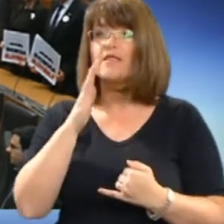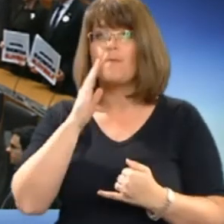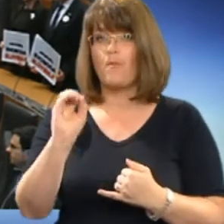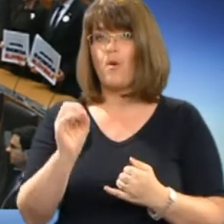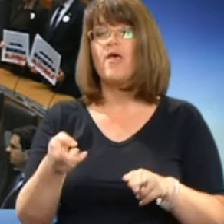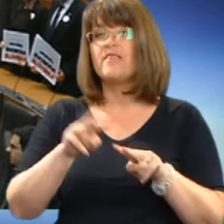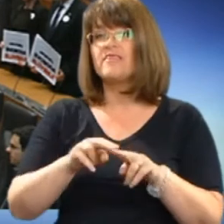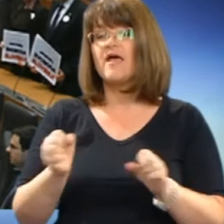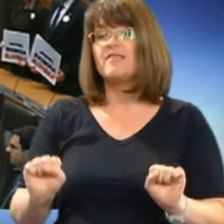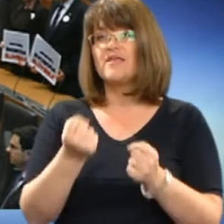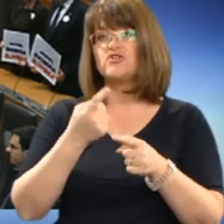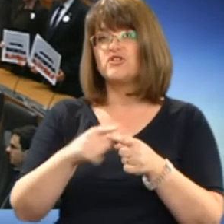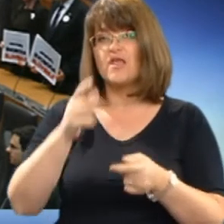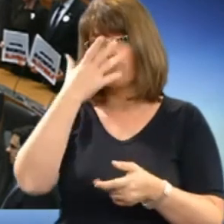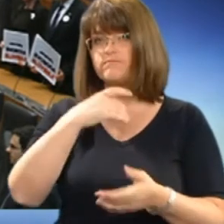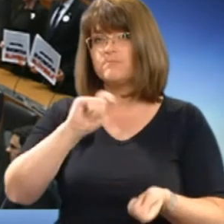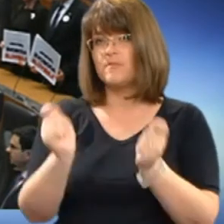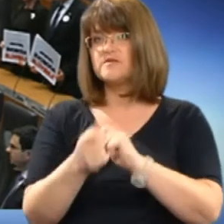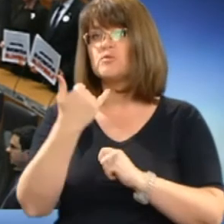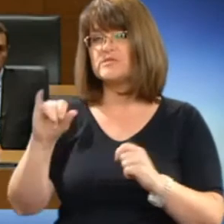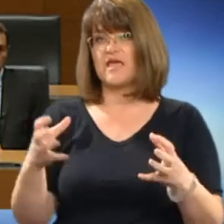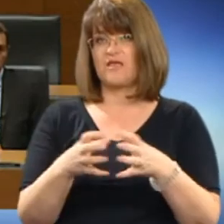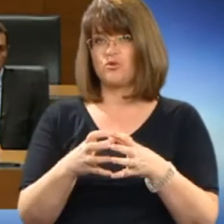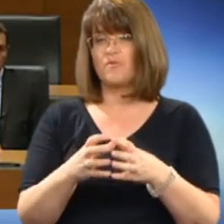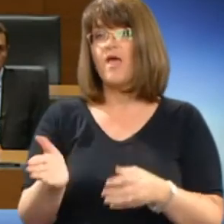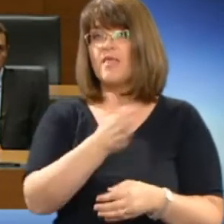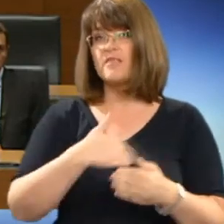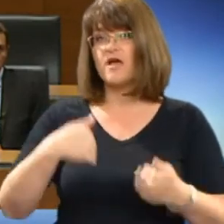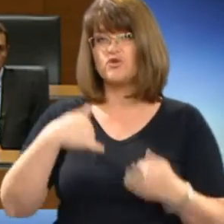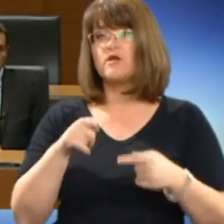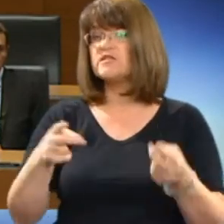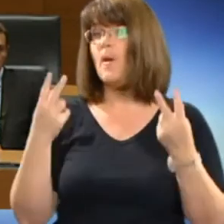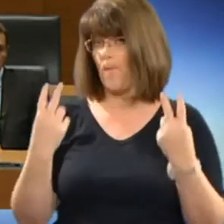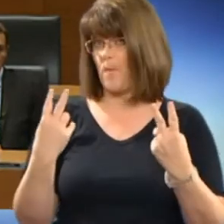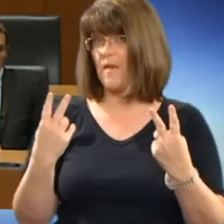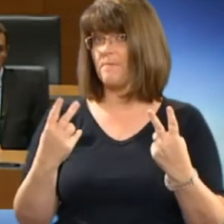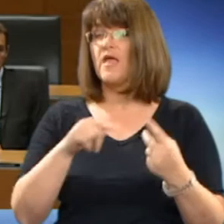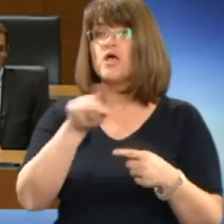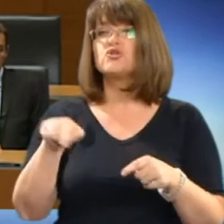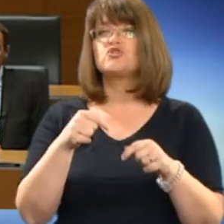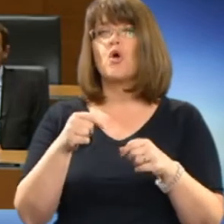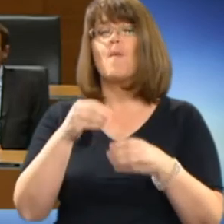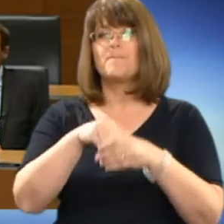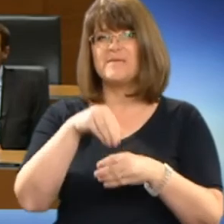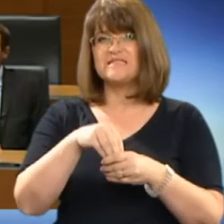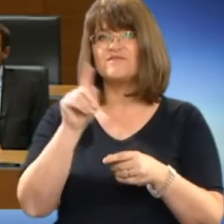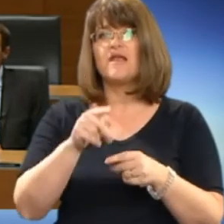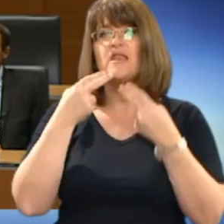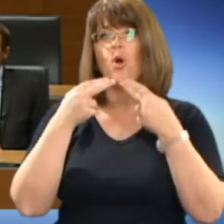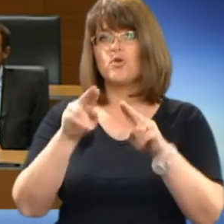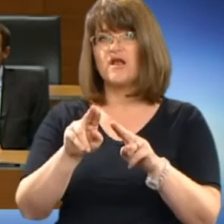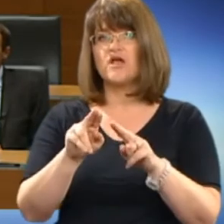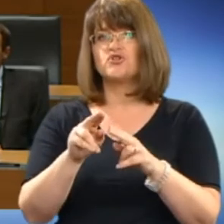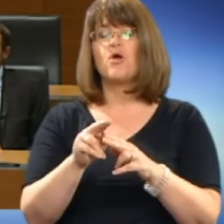najtežji del preobrazbe vsake družbe. Naša življenja so pomembna, sobistvena in odražajo